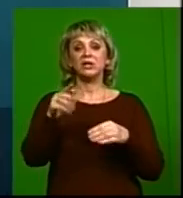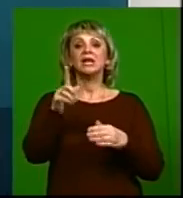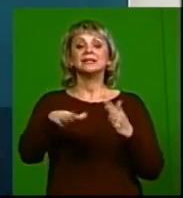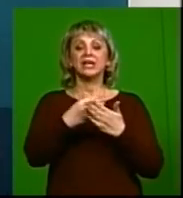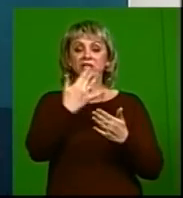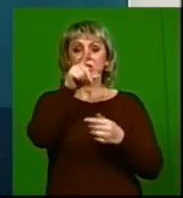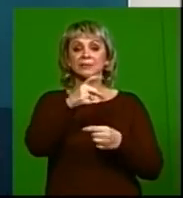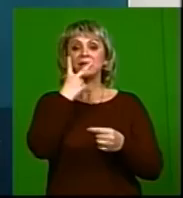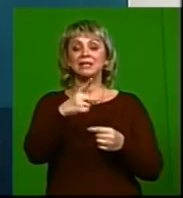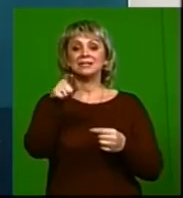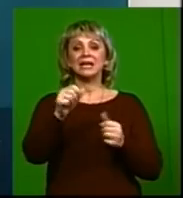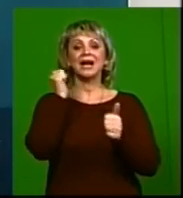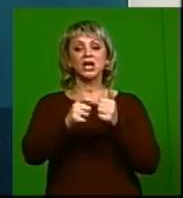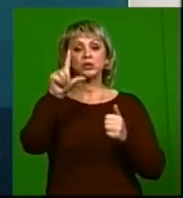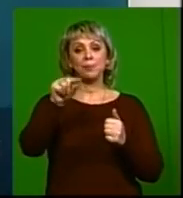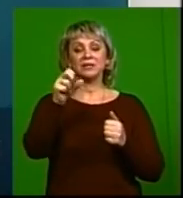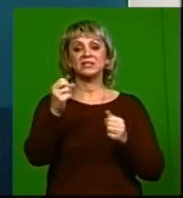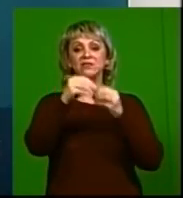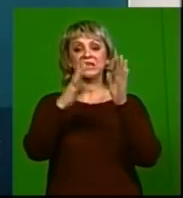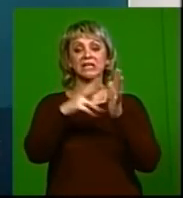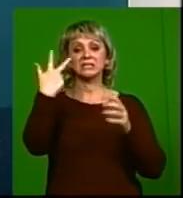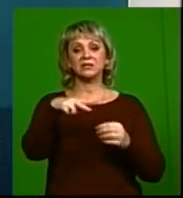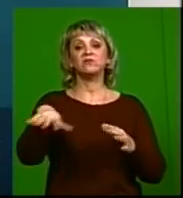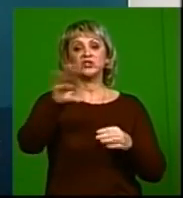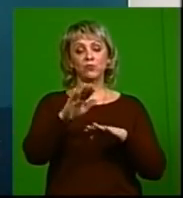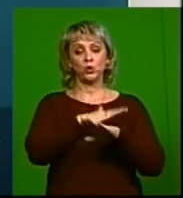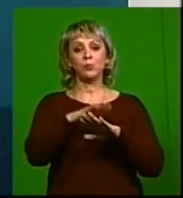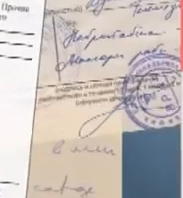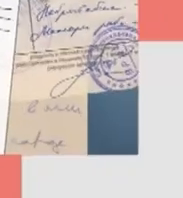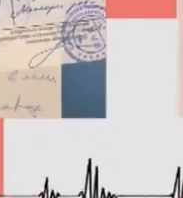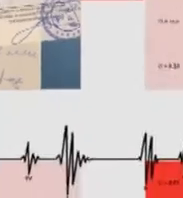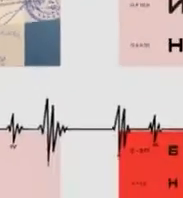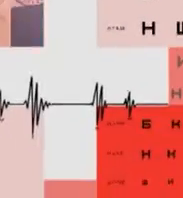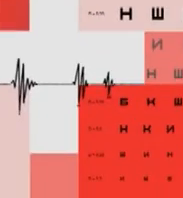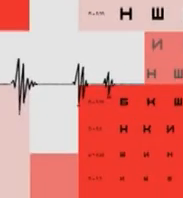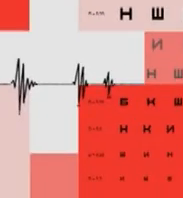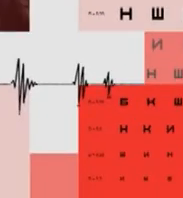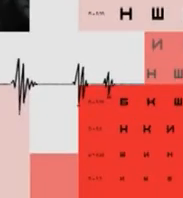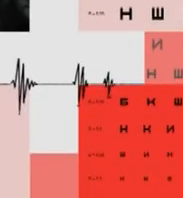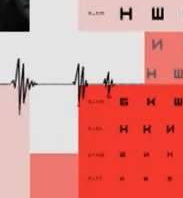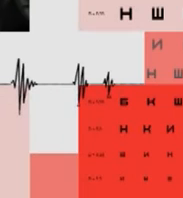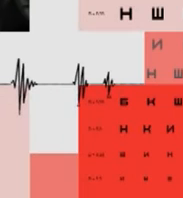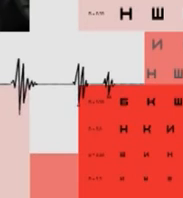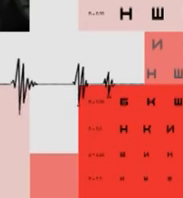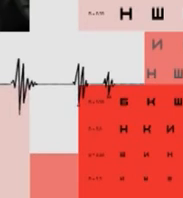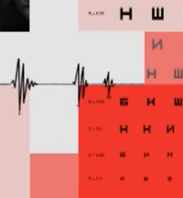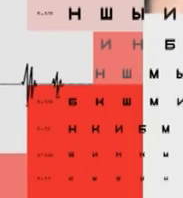телезрители, смотрите нас каждый понедельник в 19.30. Всего доброго. Редактор Корректор А